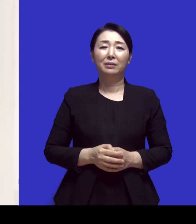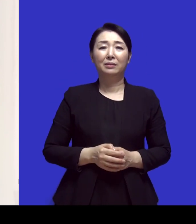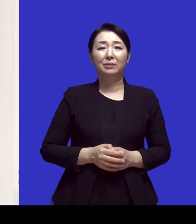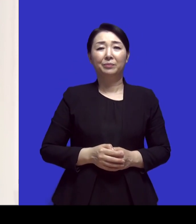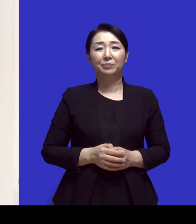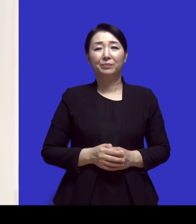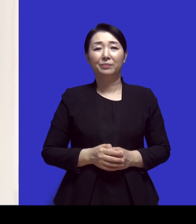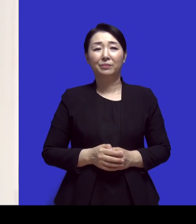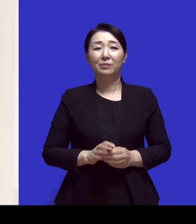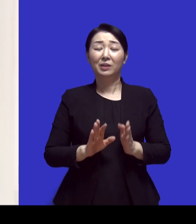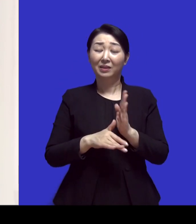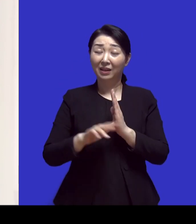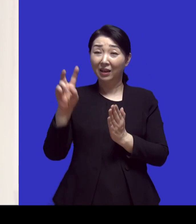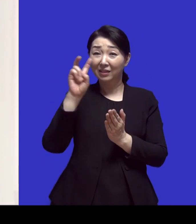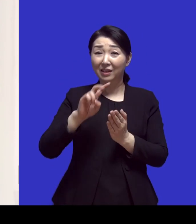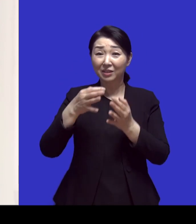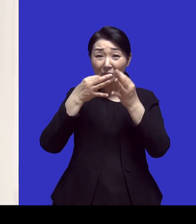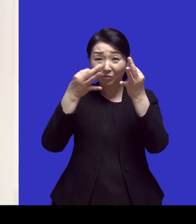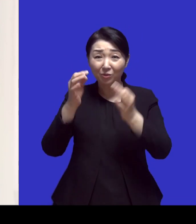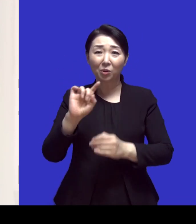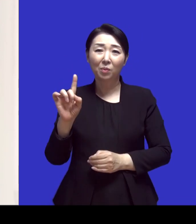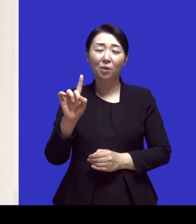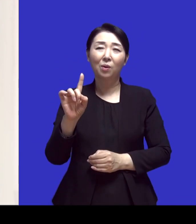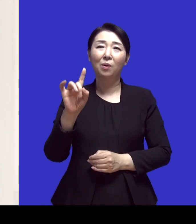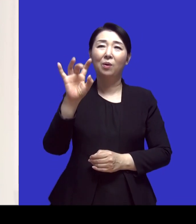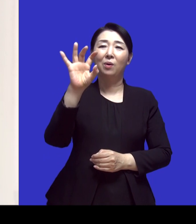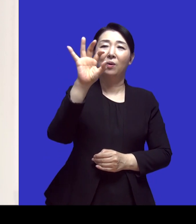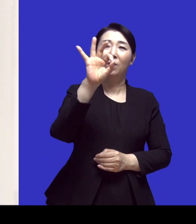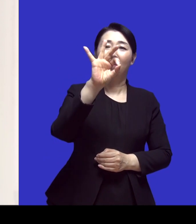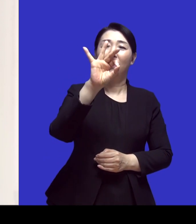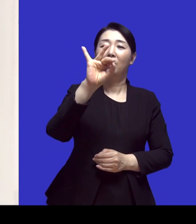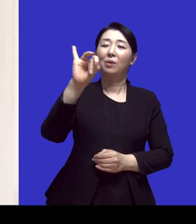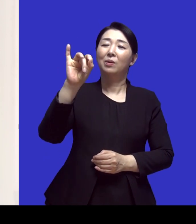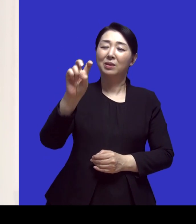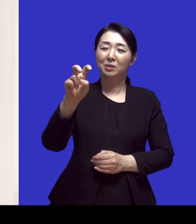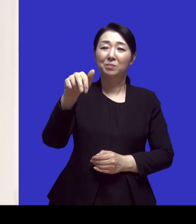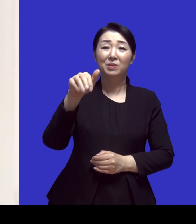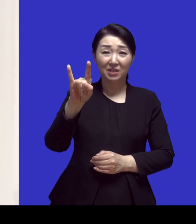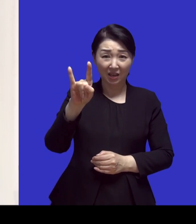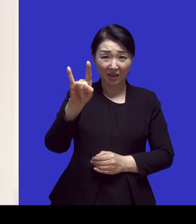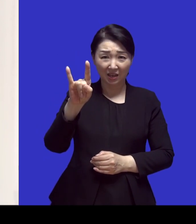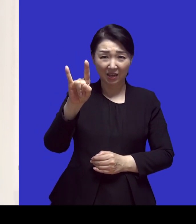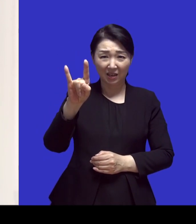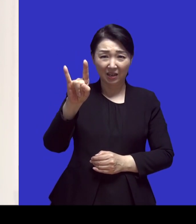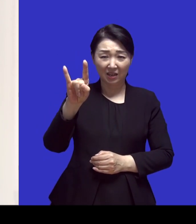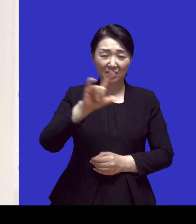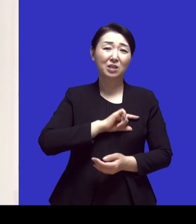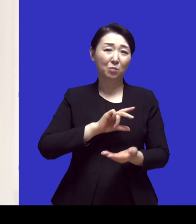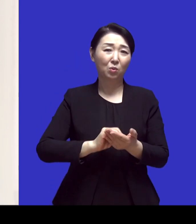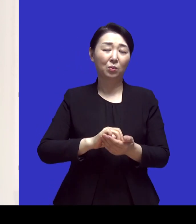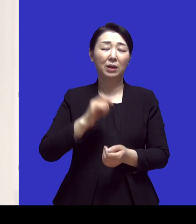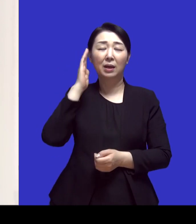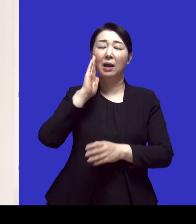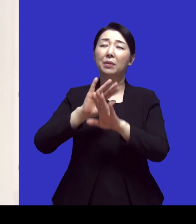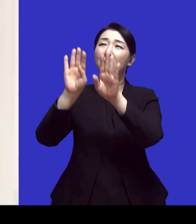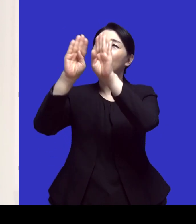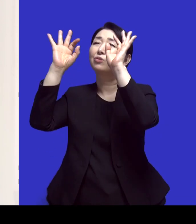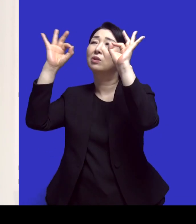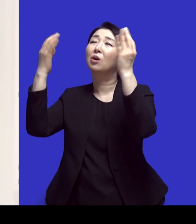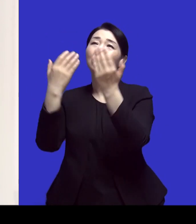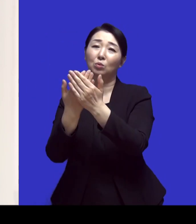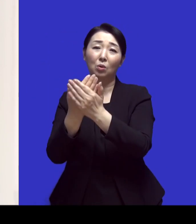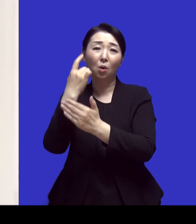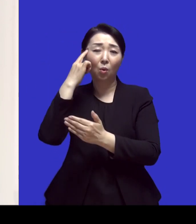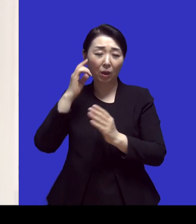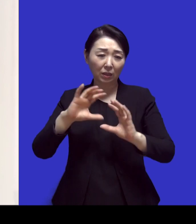그때 제가 많이 부르던 찬양이 임재라는 찬양인데 네 하늘의 문을 열어서 네 왜냐면 세상이 다